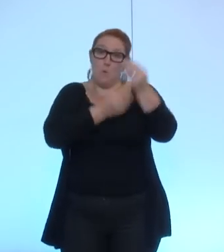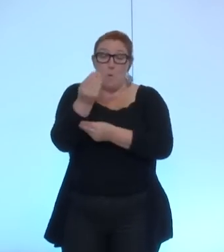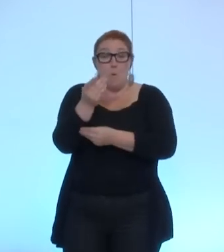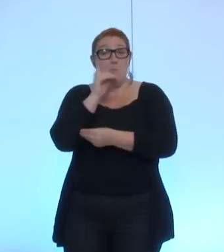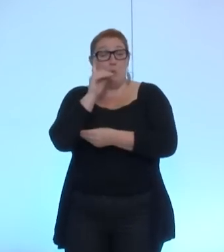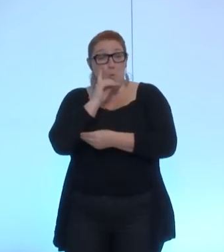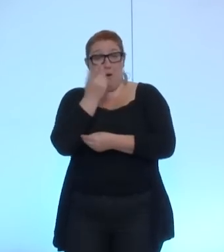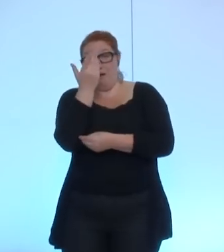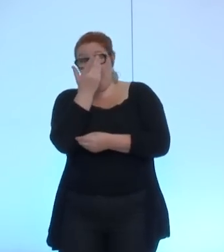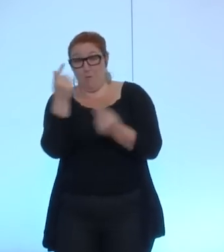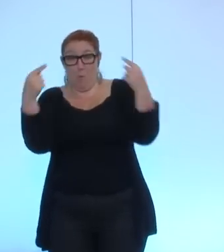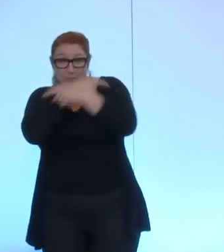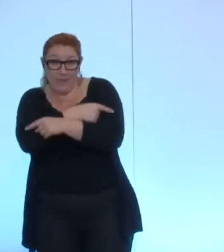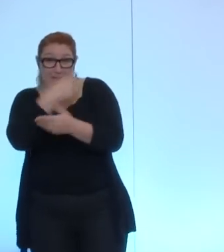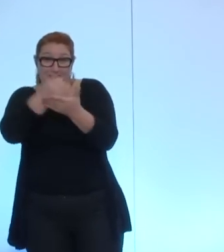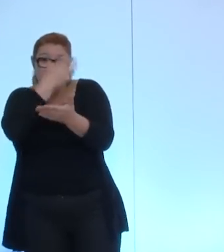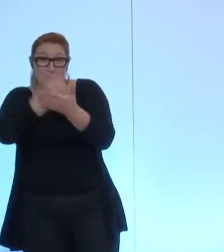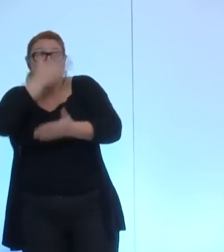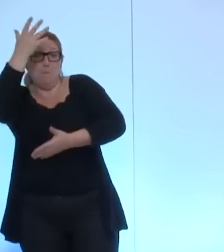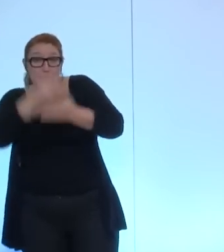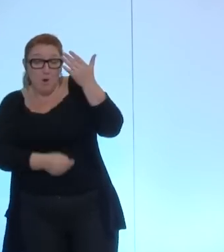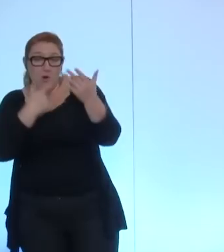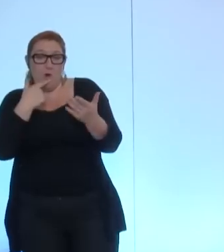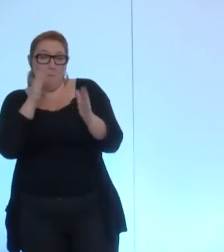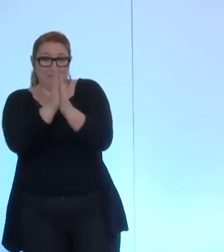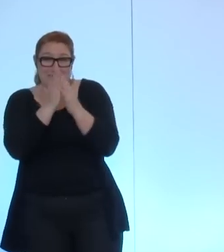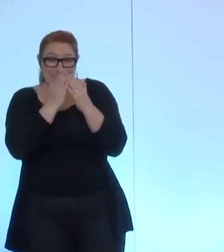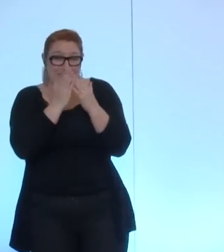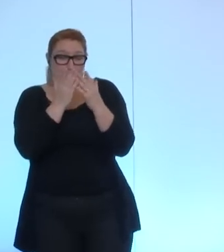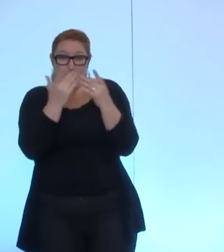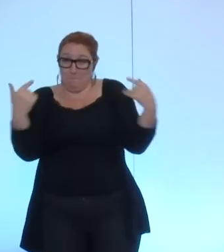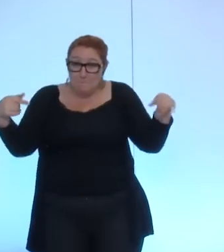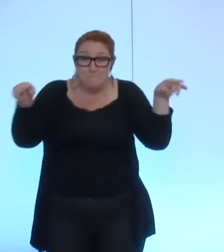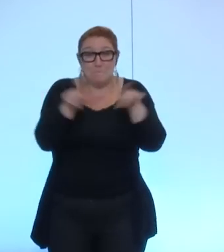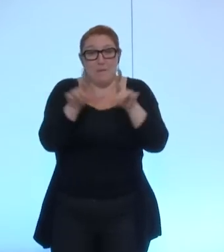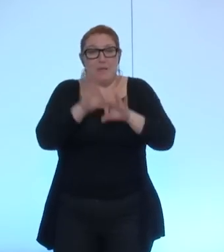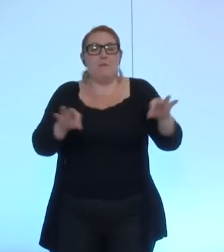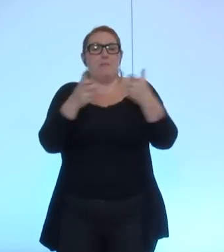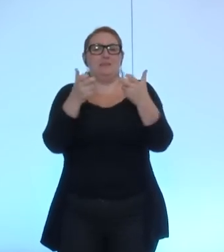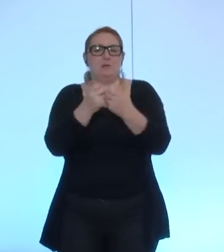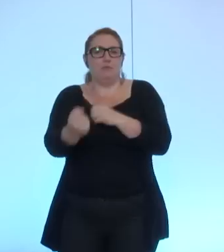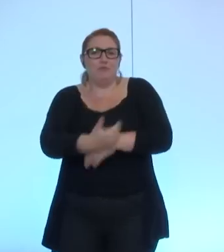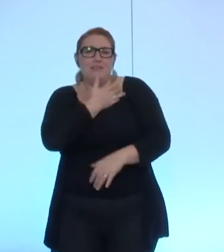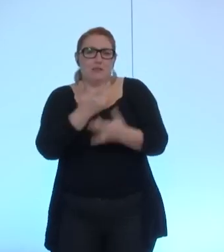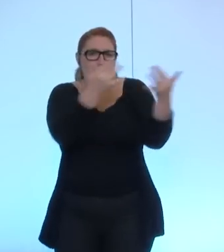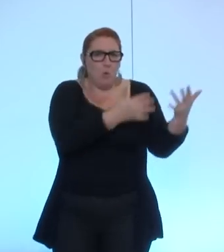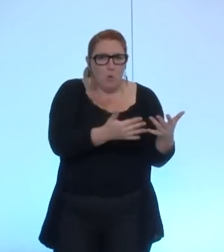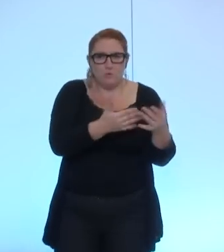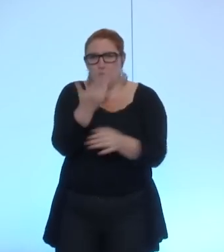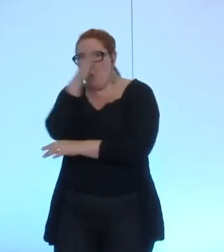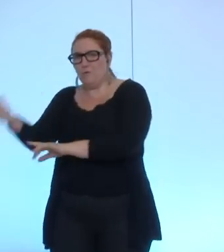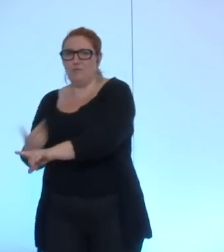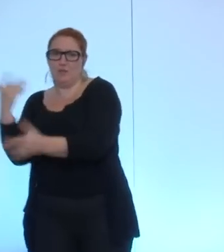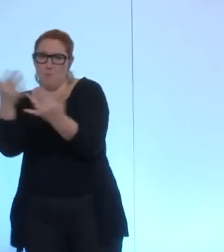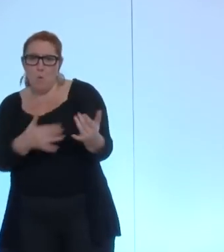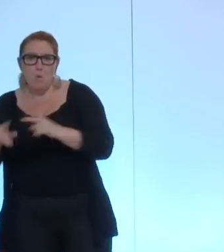n'y a pas la symétrie on parle notamment de la question du décompte des victimes on parle de certaines victimes mais pas des